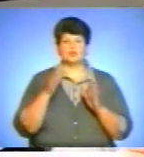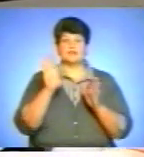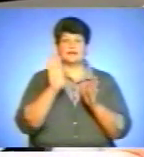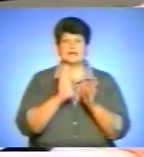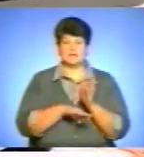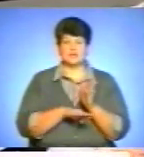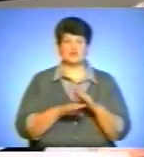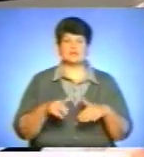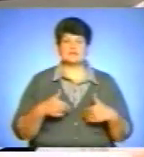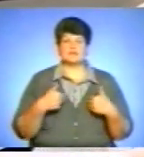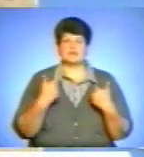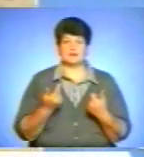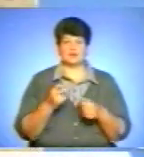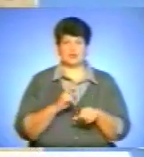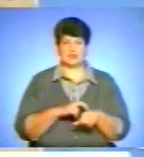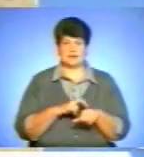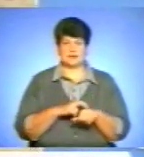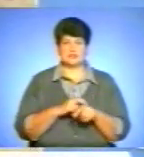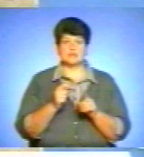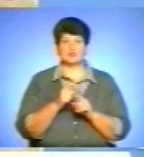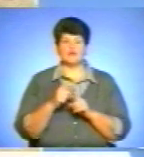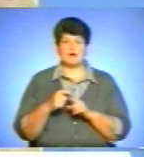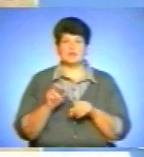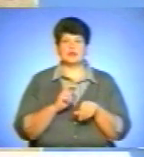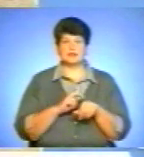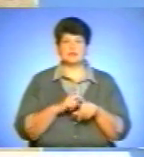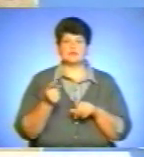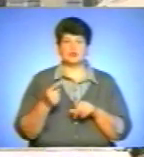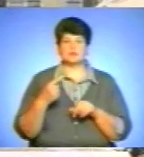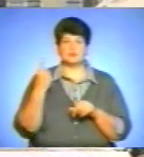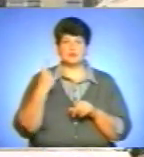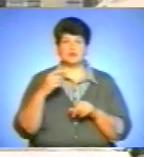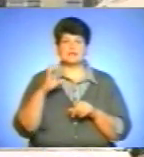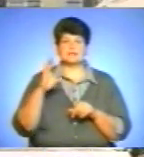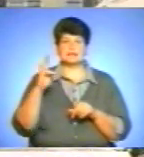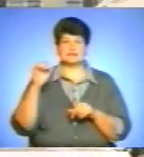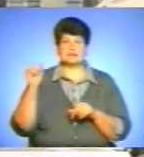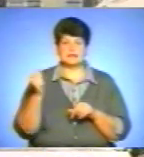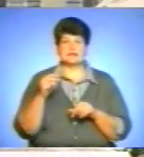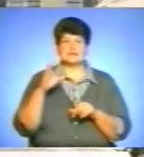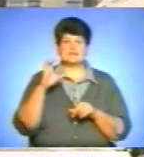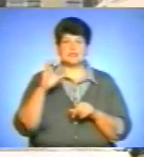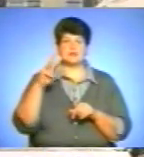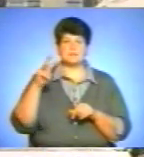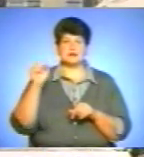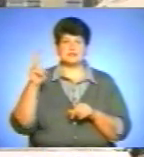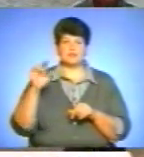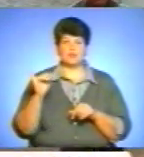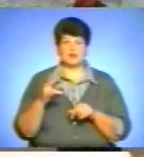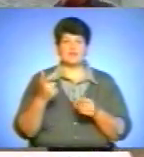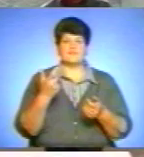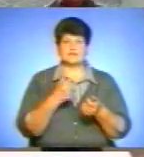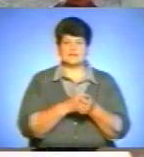стану, то тоді звертаюся до лікарів. За словами лікаря-епідміолога Тернопільської міської санепідемстанції Світлани Маціпури, вакцинація